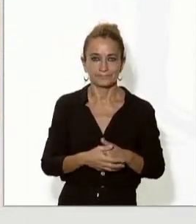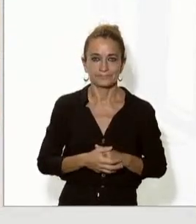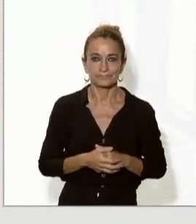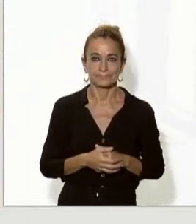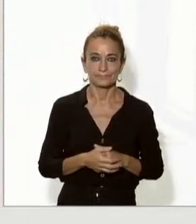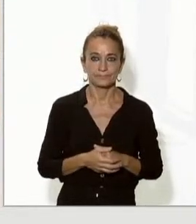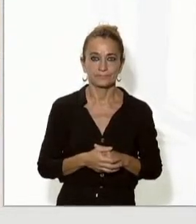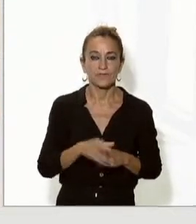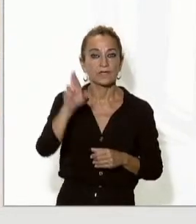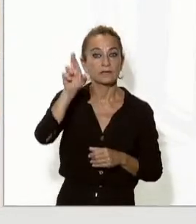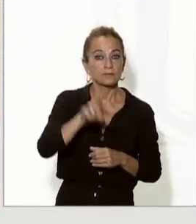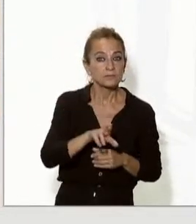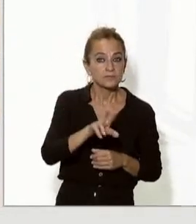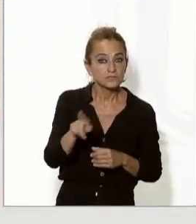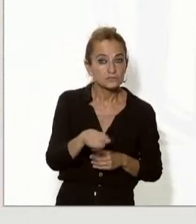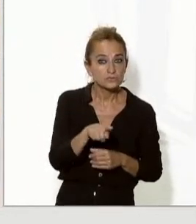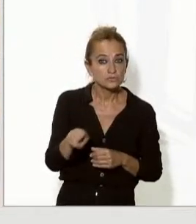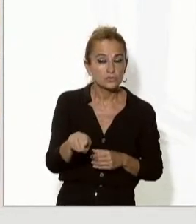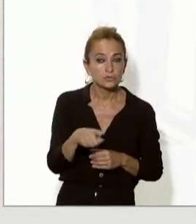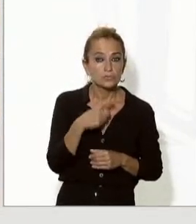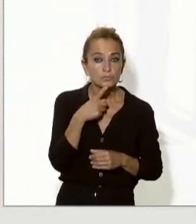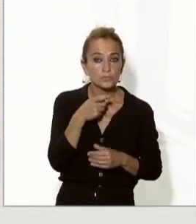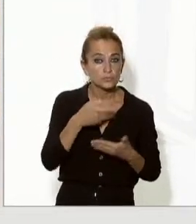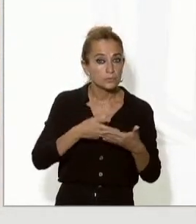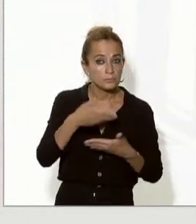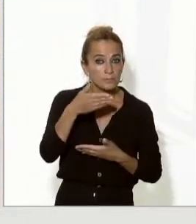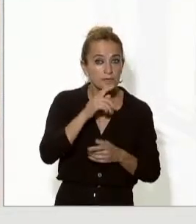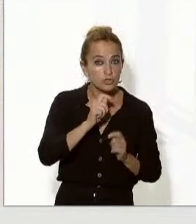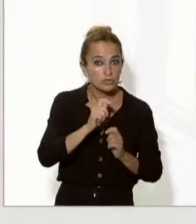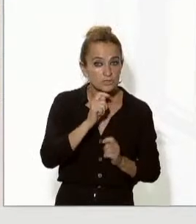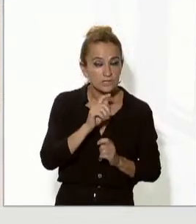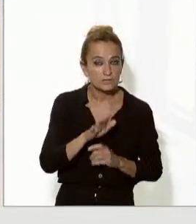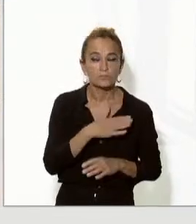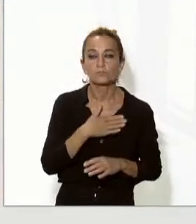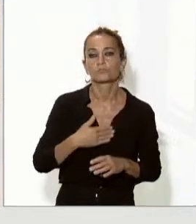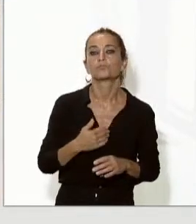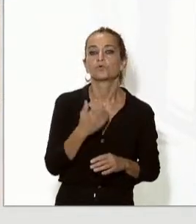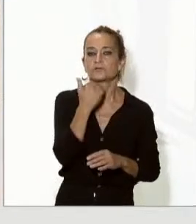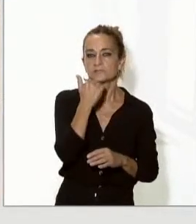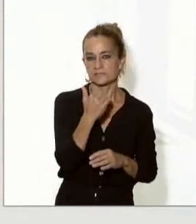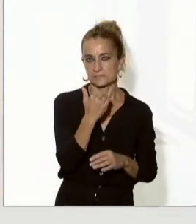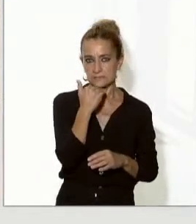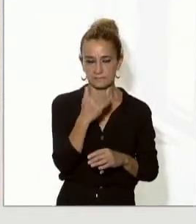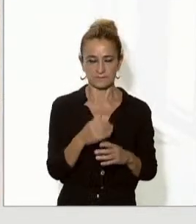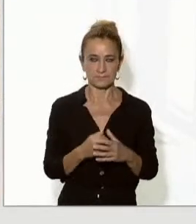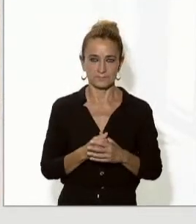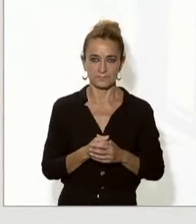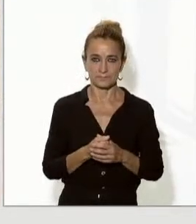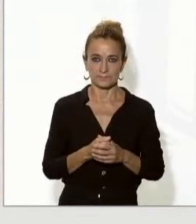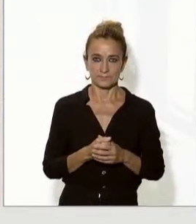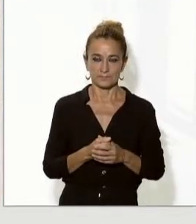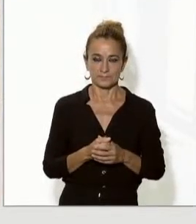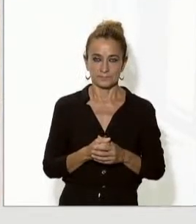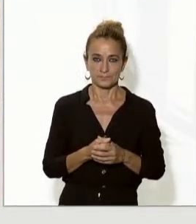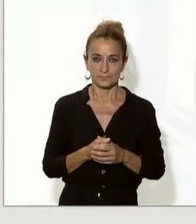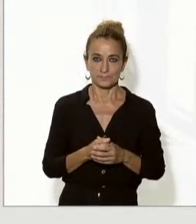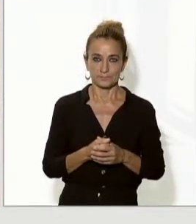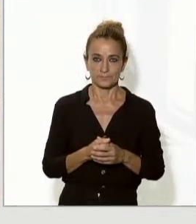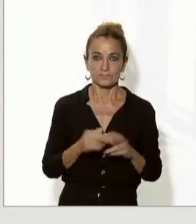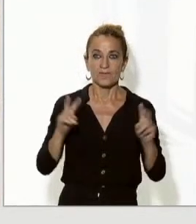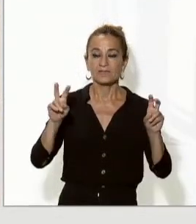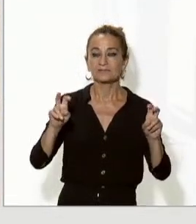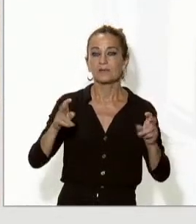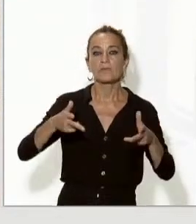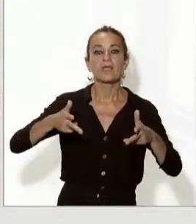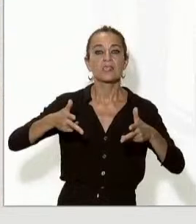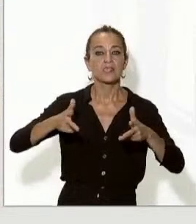ho puguem repeteixo no doncs no volia saber en quin punt estan les negociacions del tractat de lliure associació